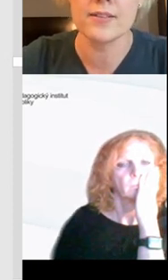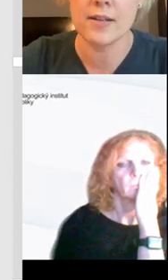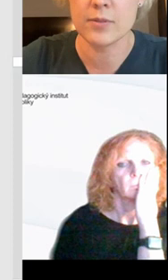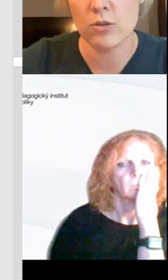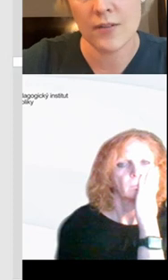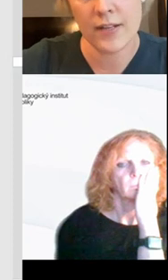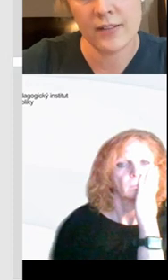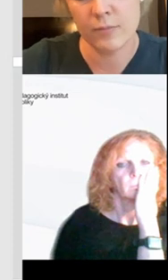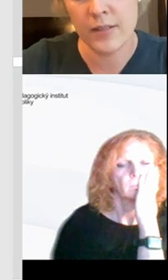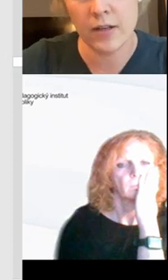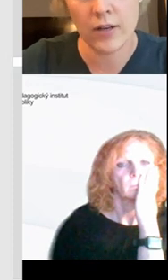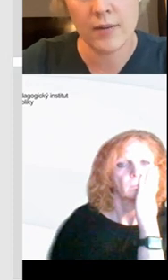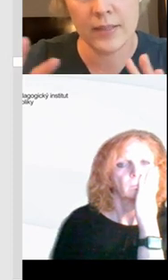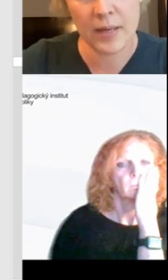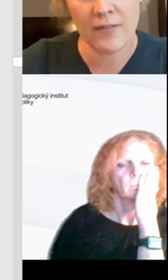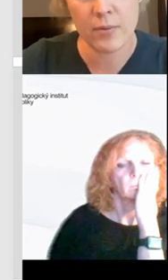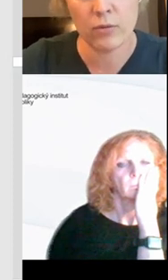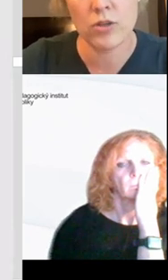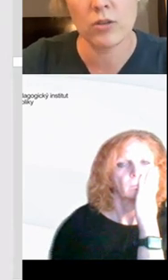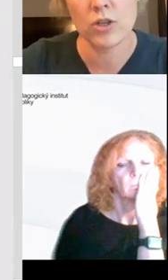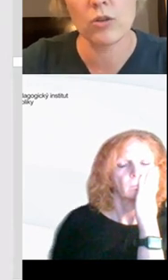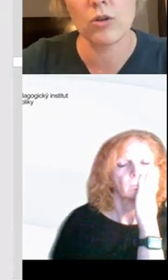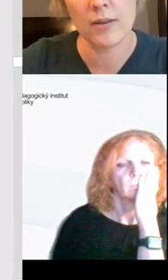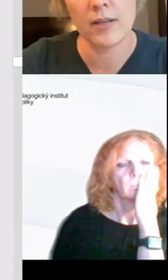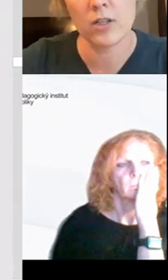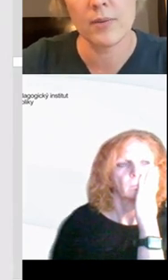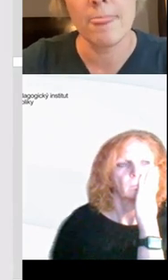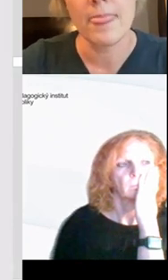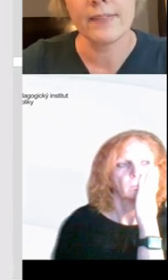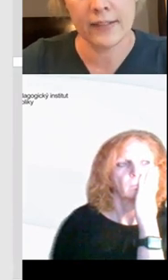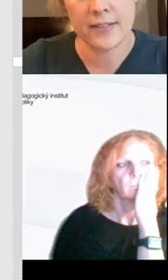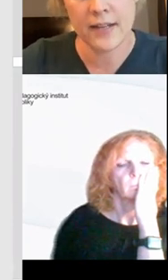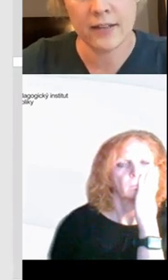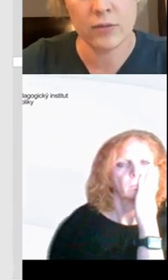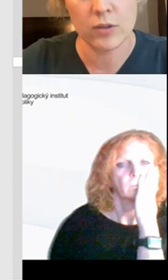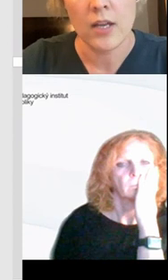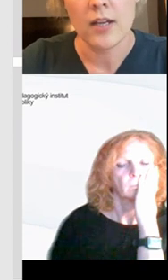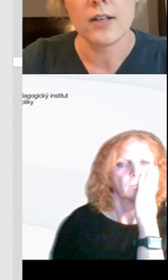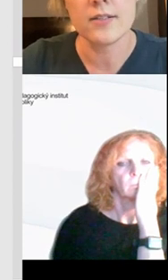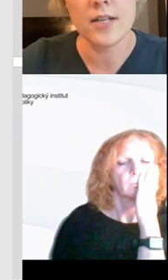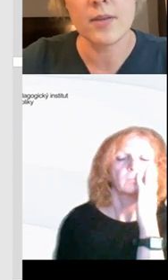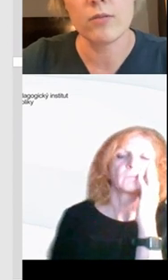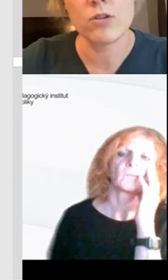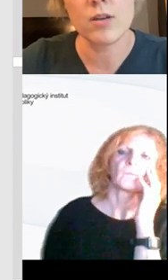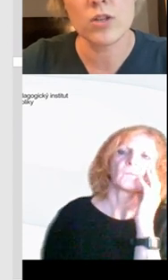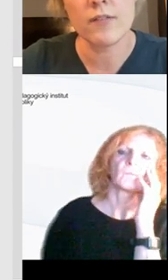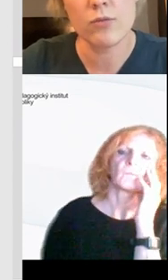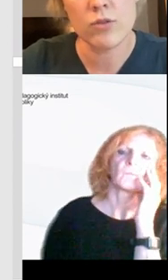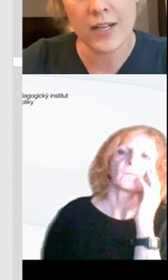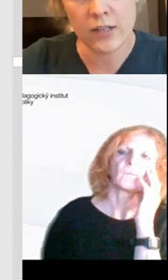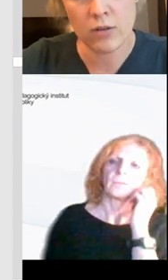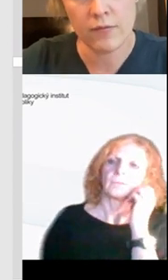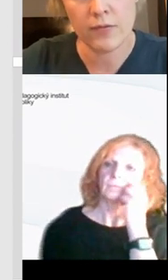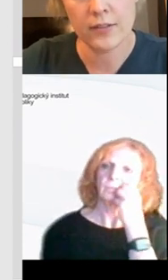dostávají úplně na okraj, právě proto, že je to hodně technické ten Word. Za mě určitě